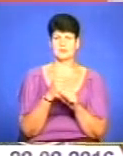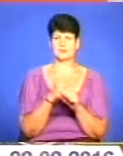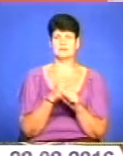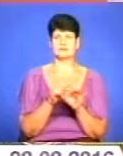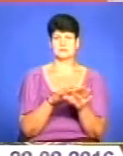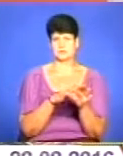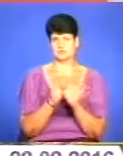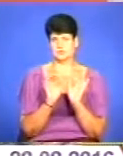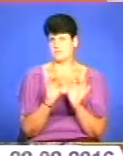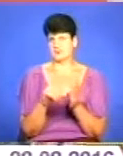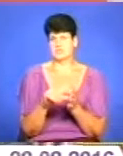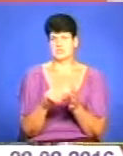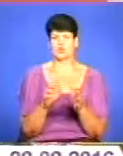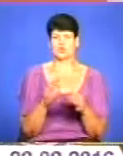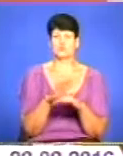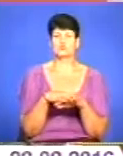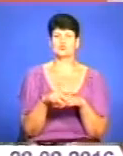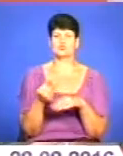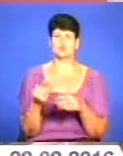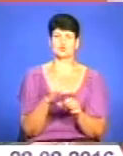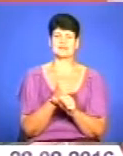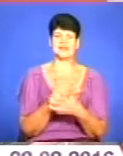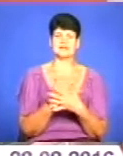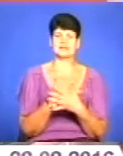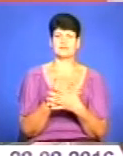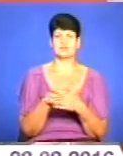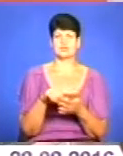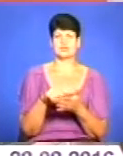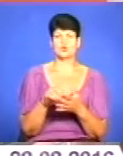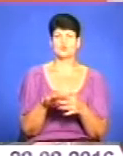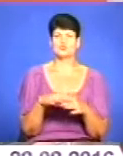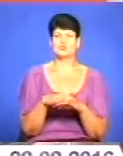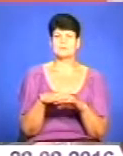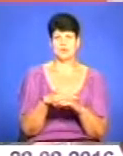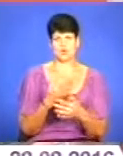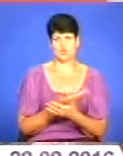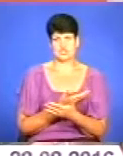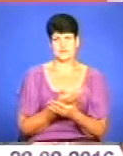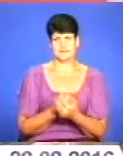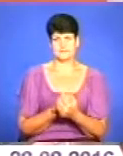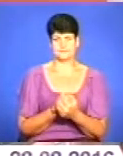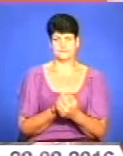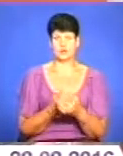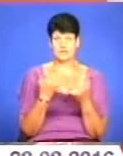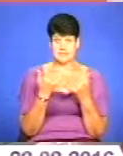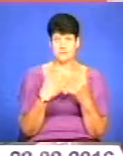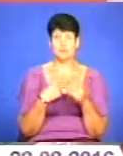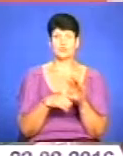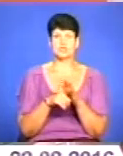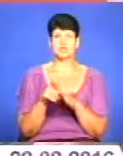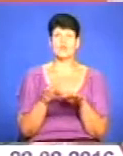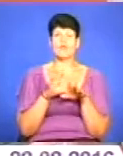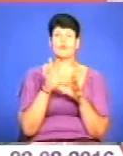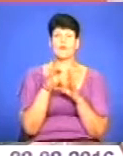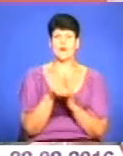суспільства, зробити активним учасником суспільного життя. Ось зараз ми почали впроваджувати